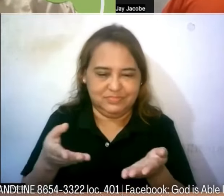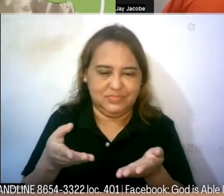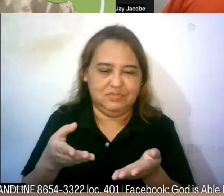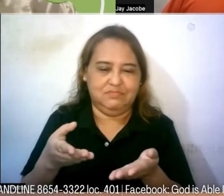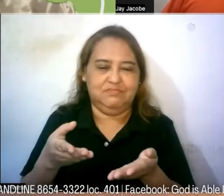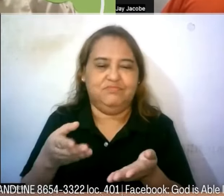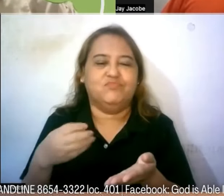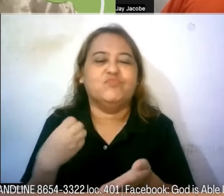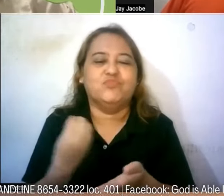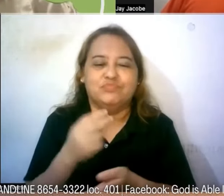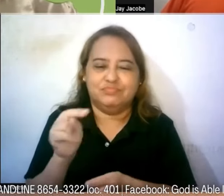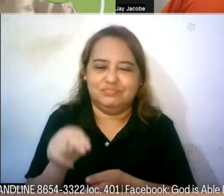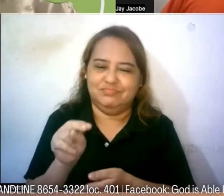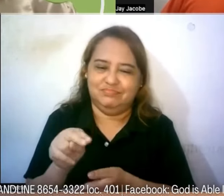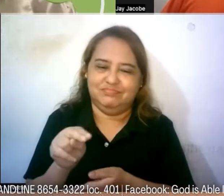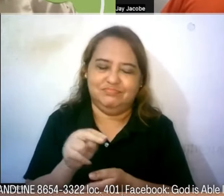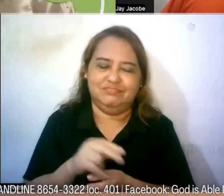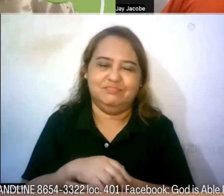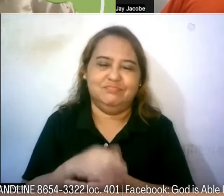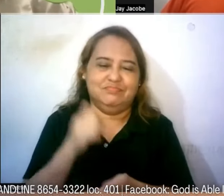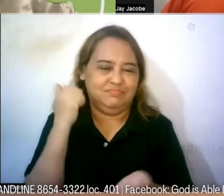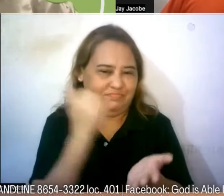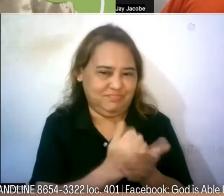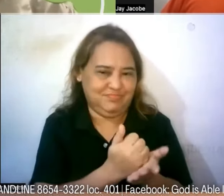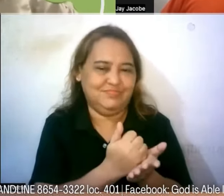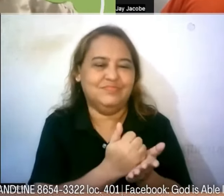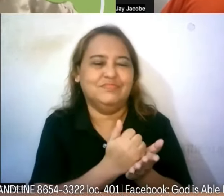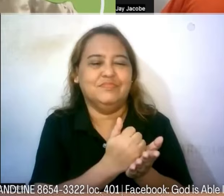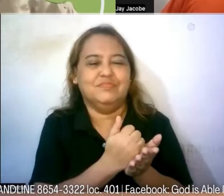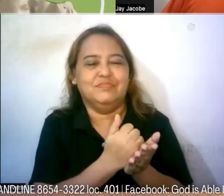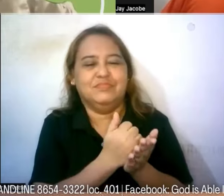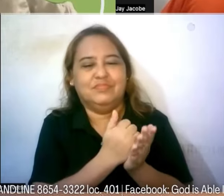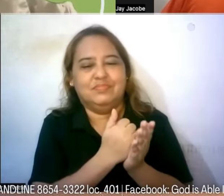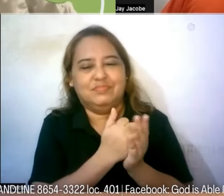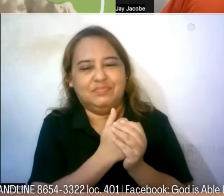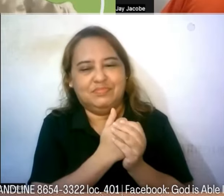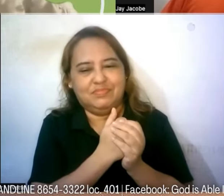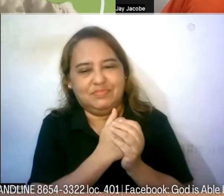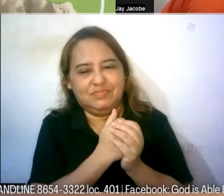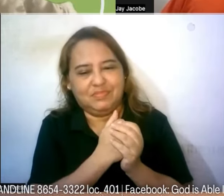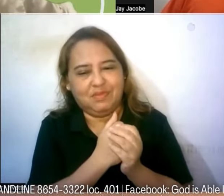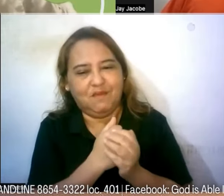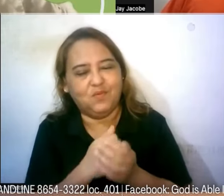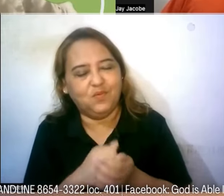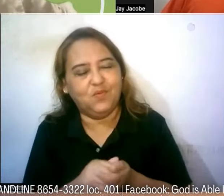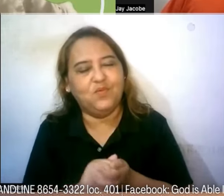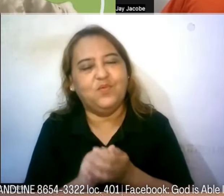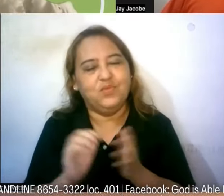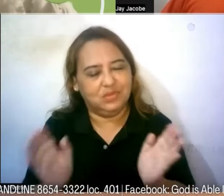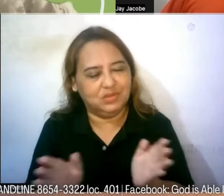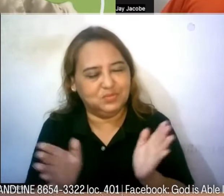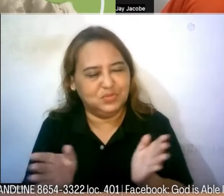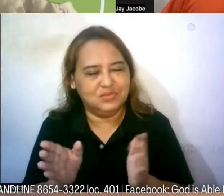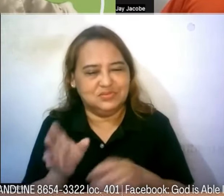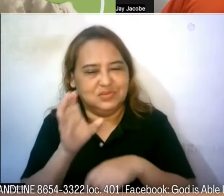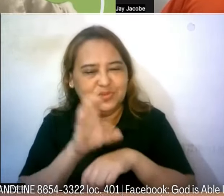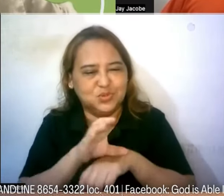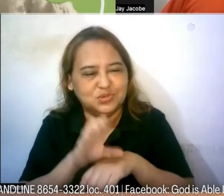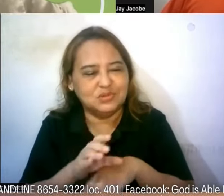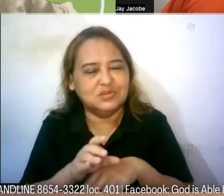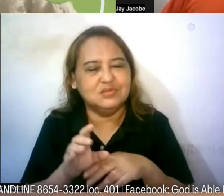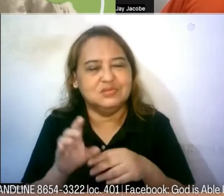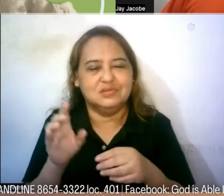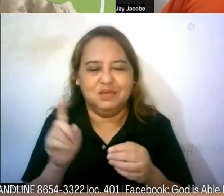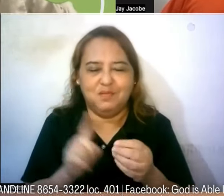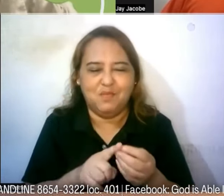po natin Amen Napakahalagang patutoo at encouragement sa church na makapakinig ng mga kwento tulad ni